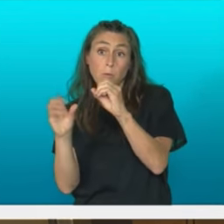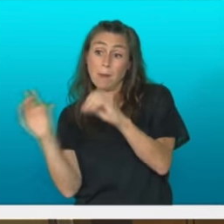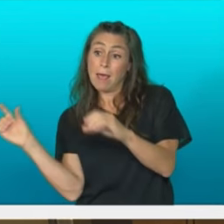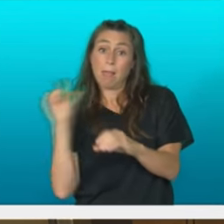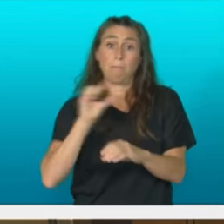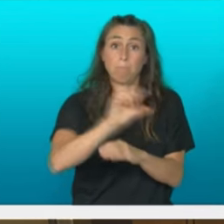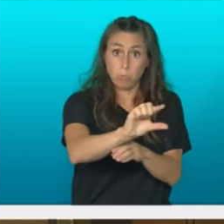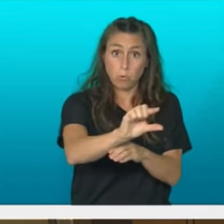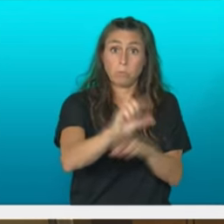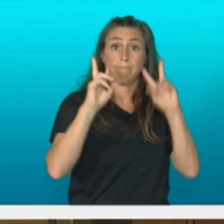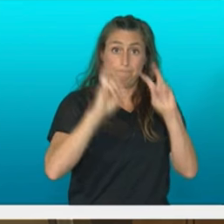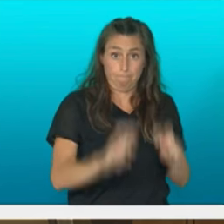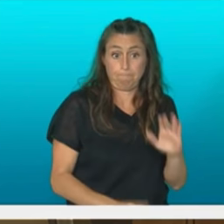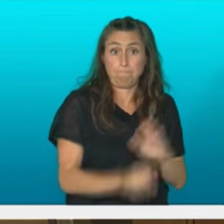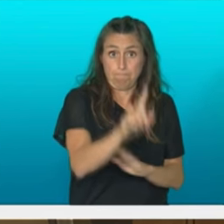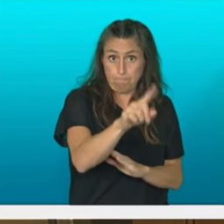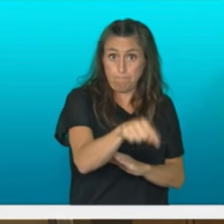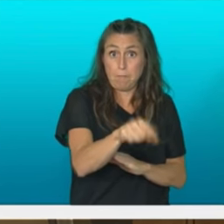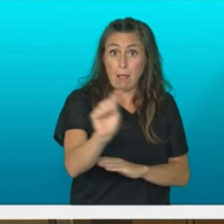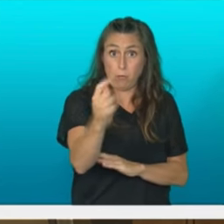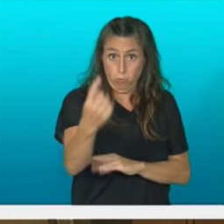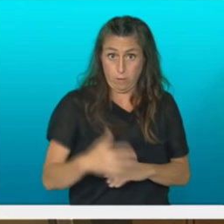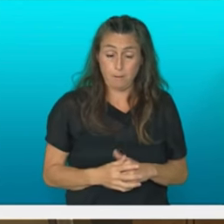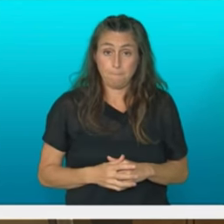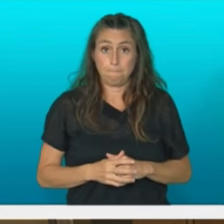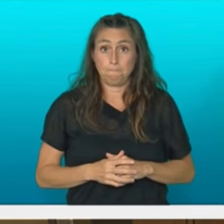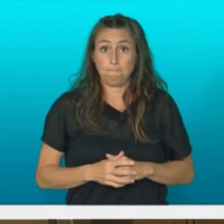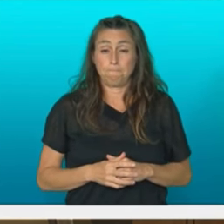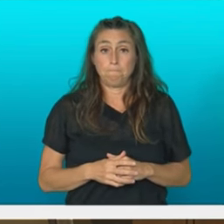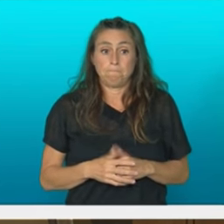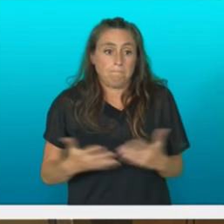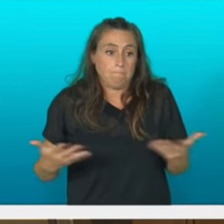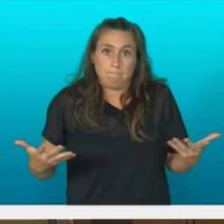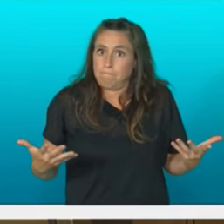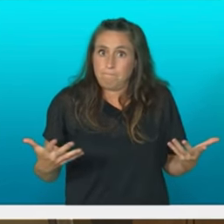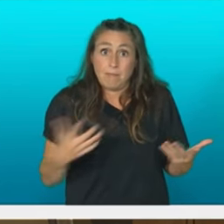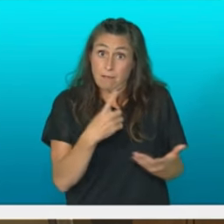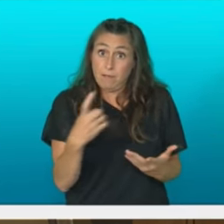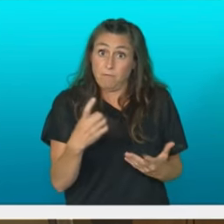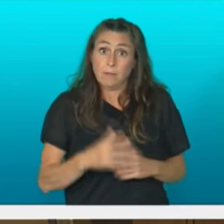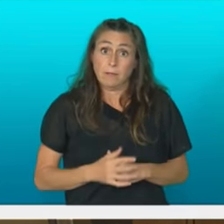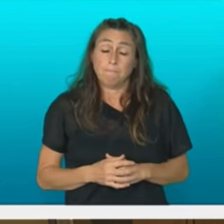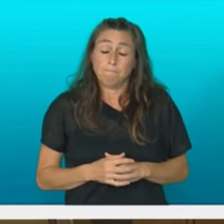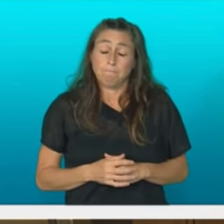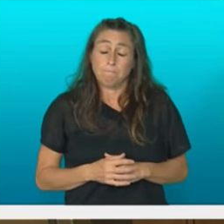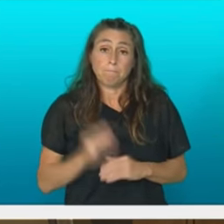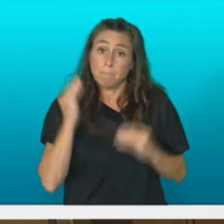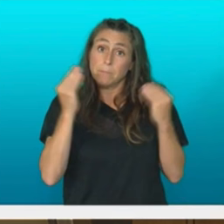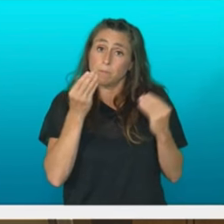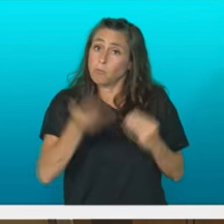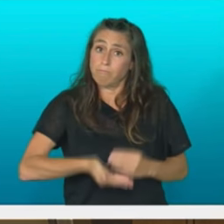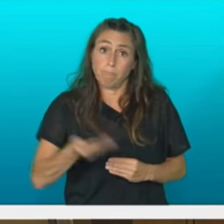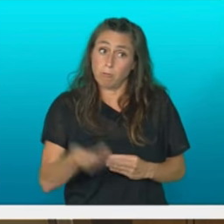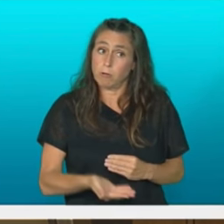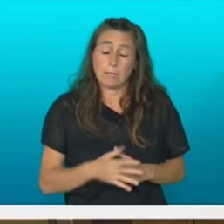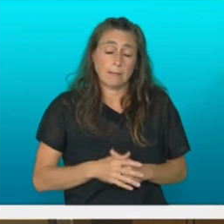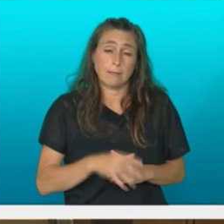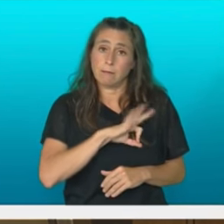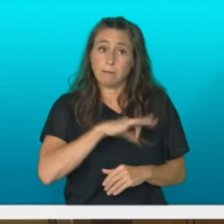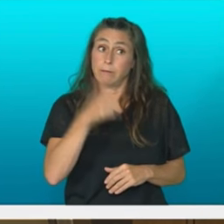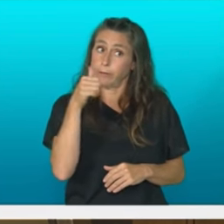garapenera bideratzeko ezinbestekoa dela iduditzen zego urkulu jauna